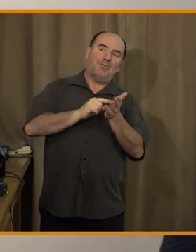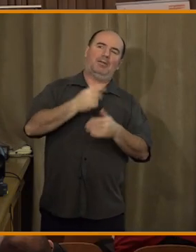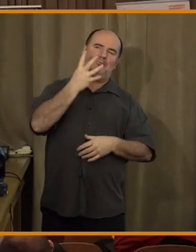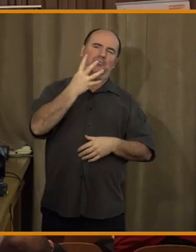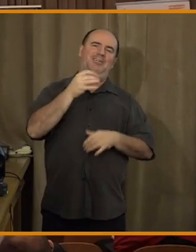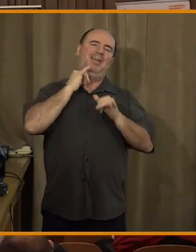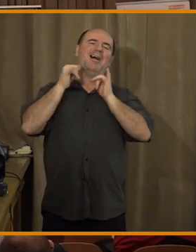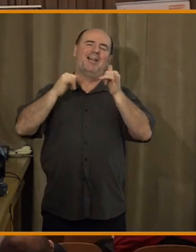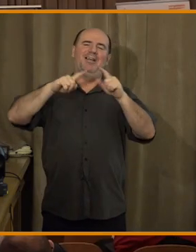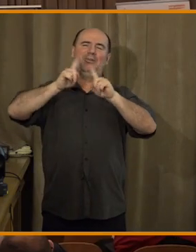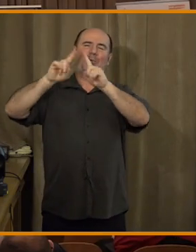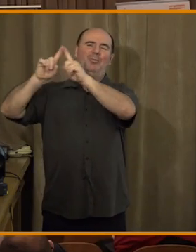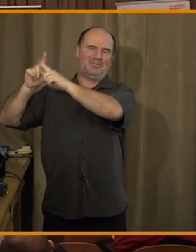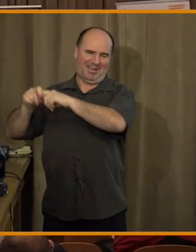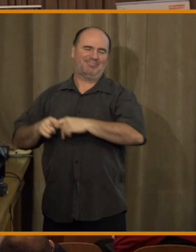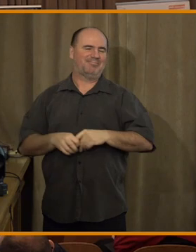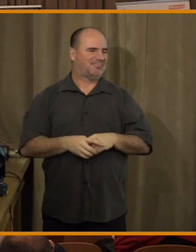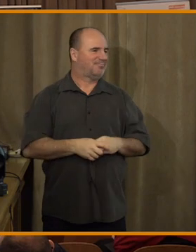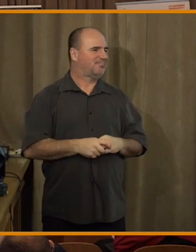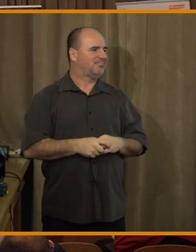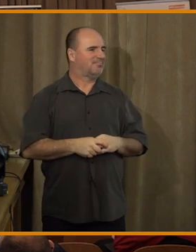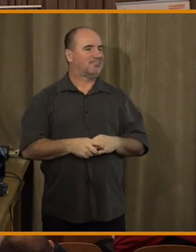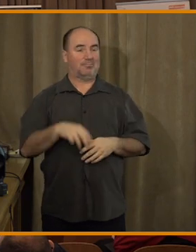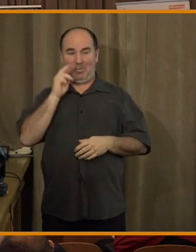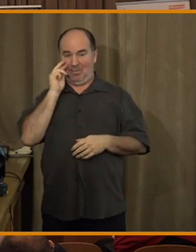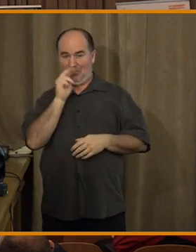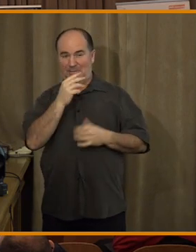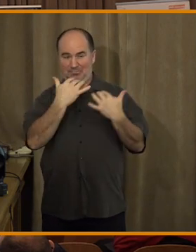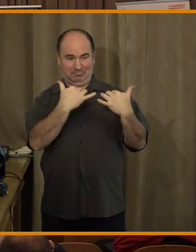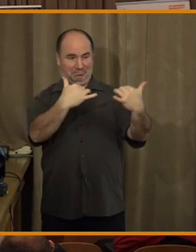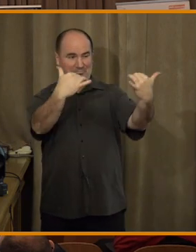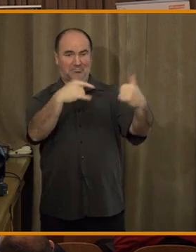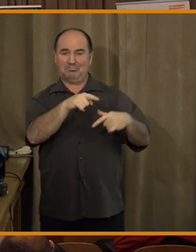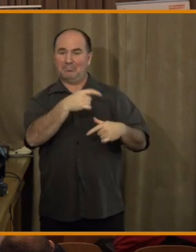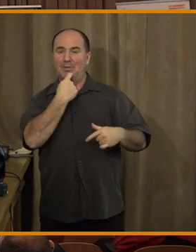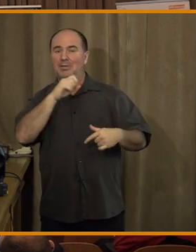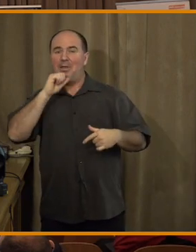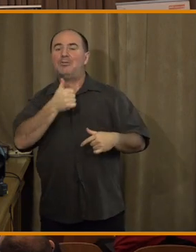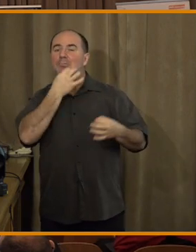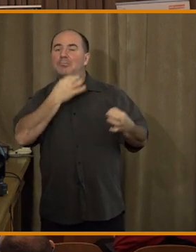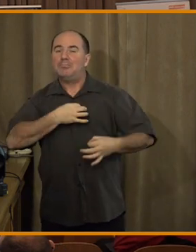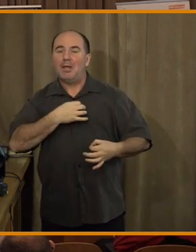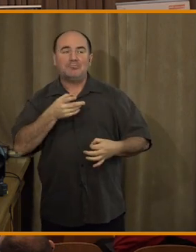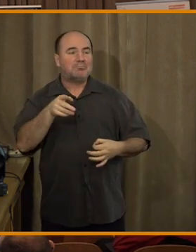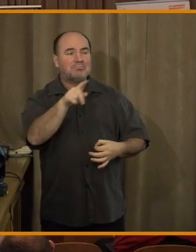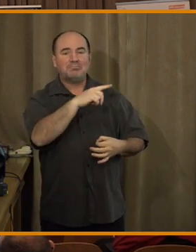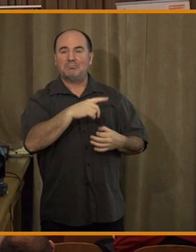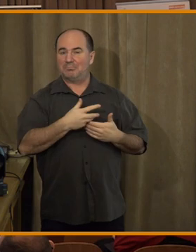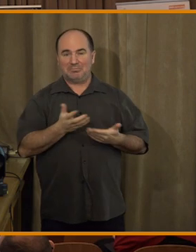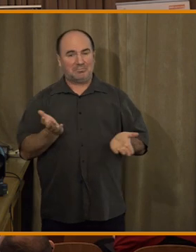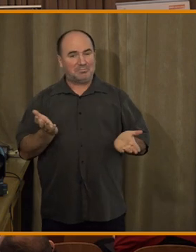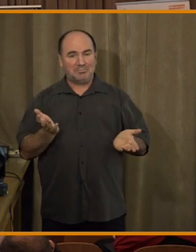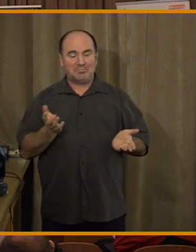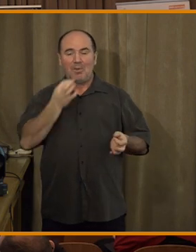Díky moc. Dívám se do publika. Poslední možnost klást panelistům a panelistkám otázky nyní, nebo